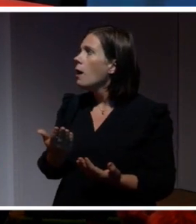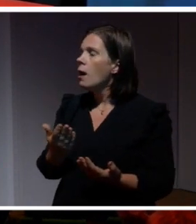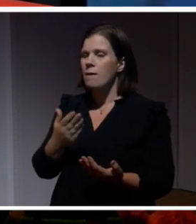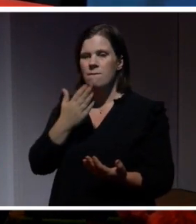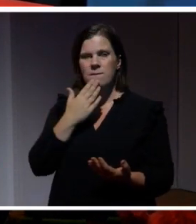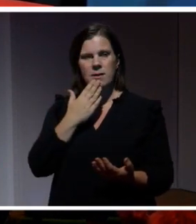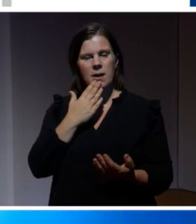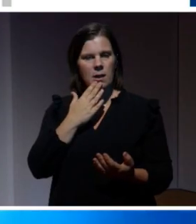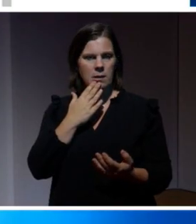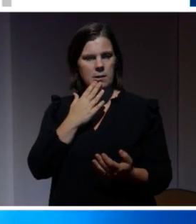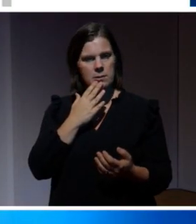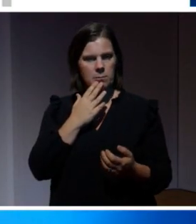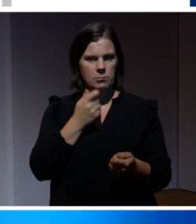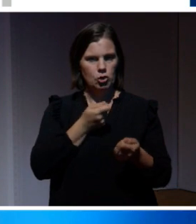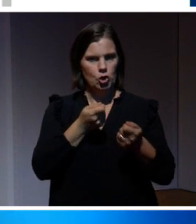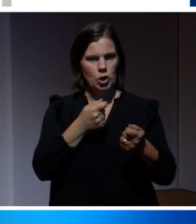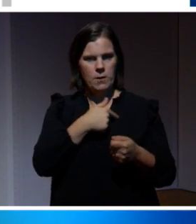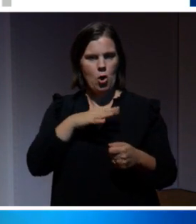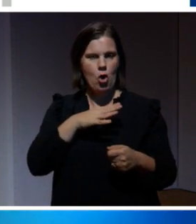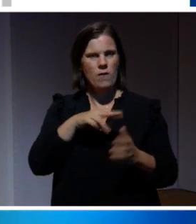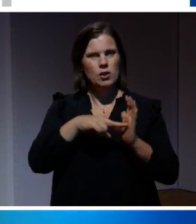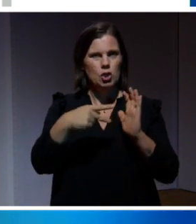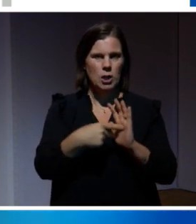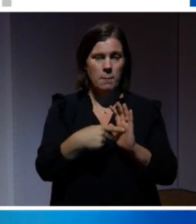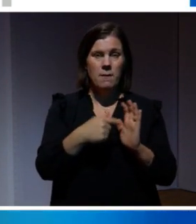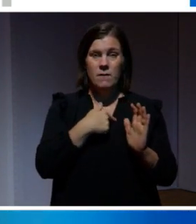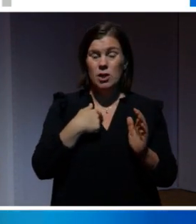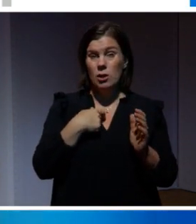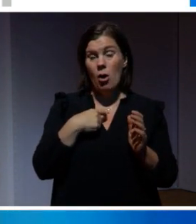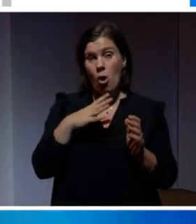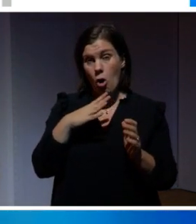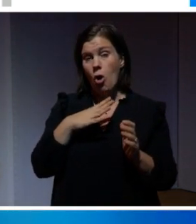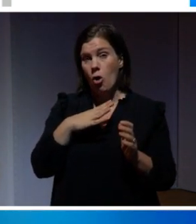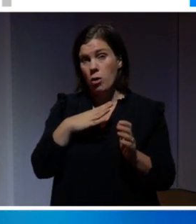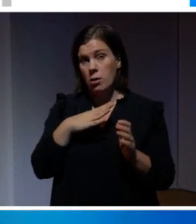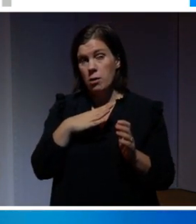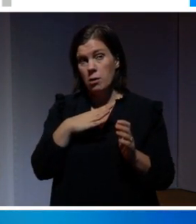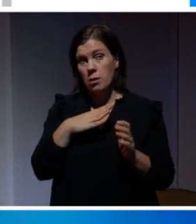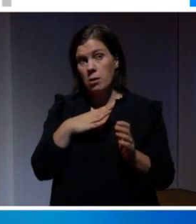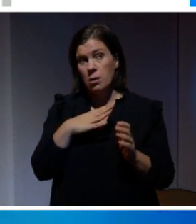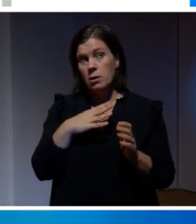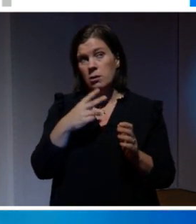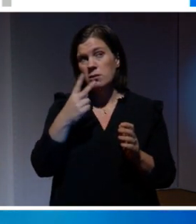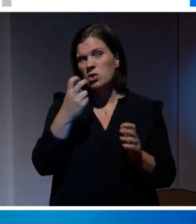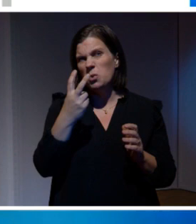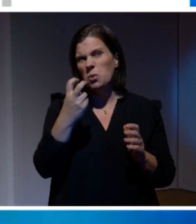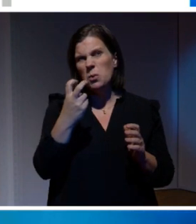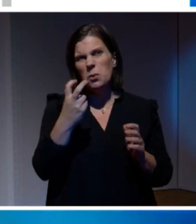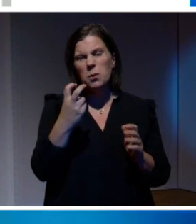system och den information som vi producerar och hanterar. Vi styrs av ett tjugotal data, eller